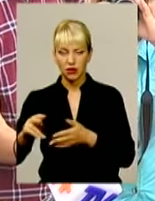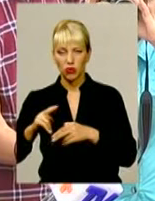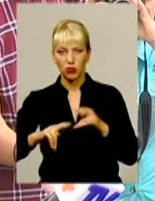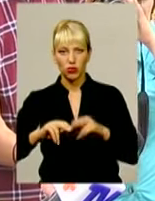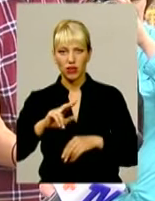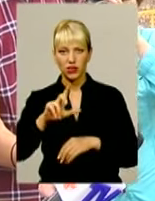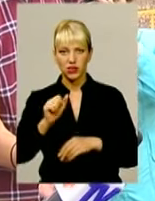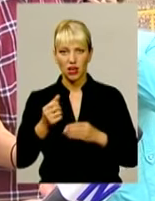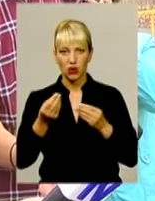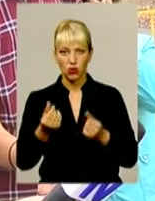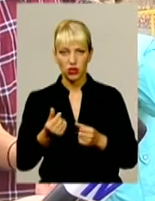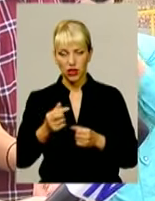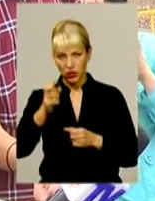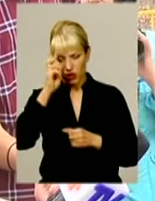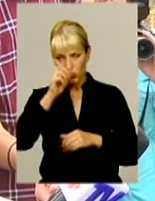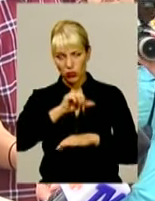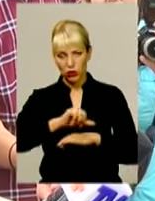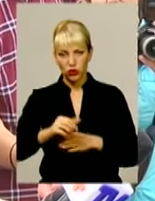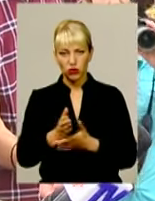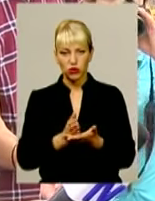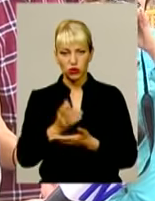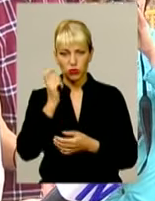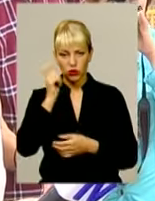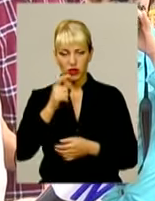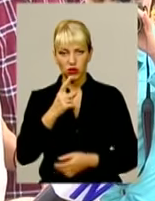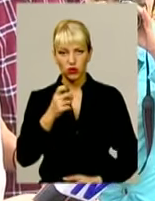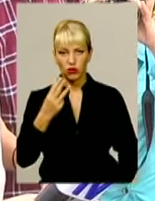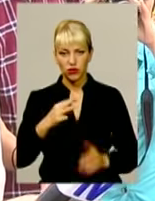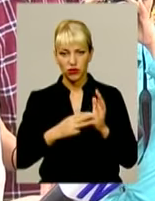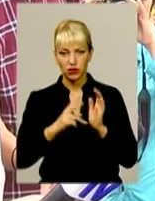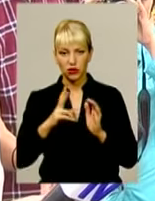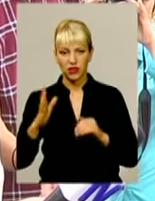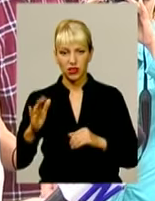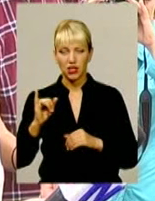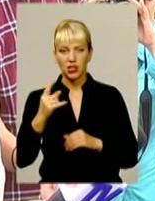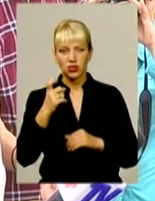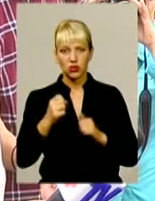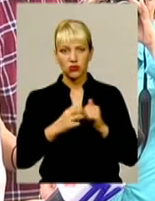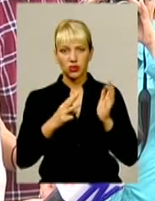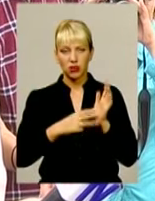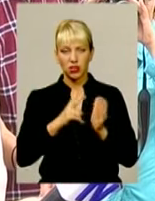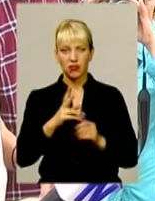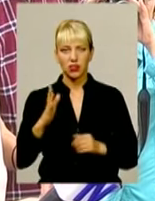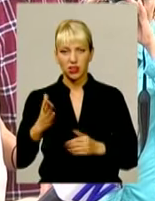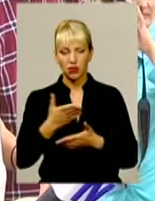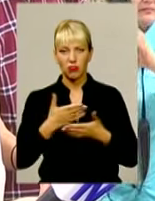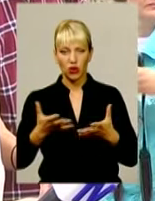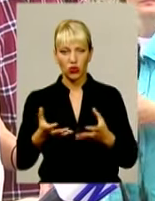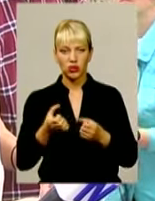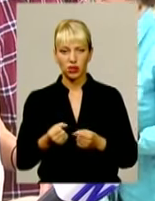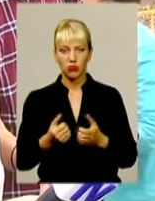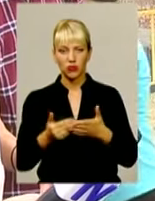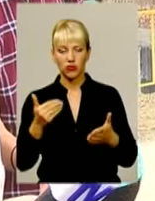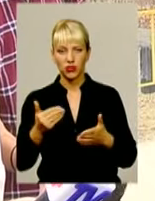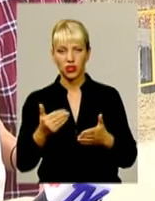Державної прикордонної служби України, це буде десь 108 квартир. І 118 квартир ми отримаємо